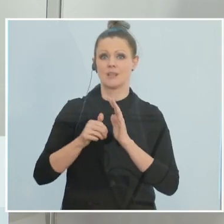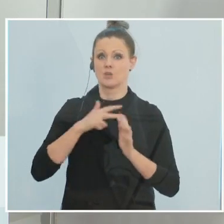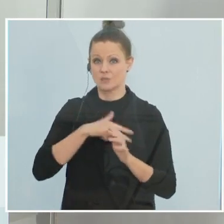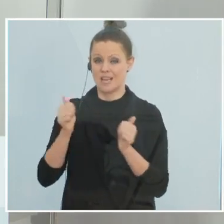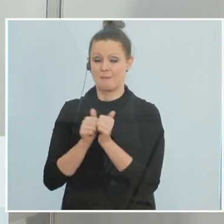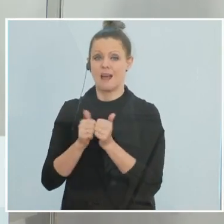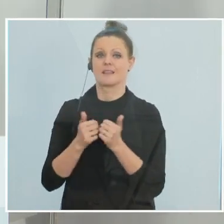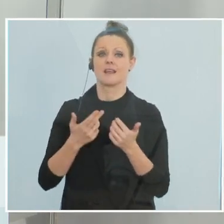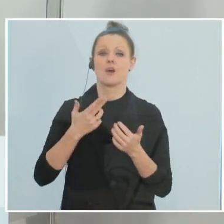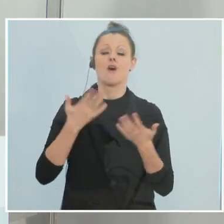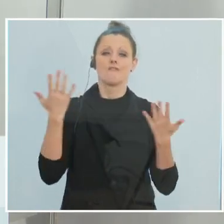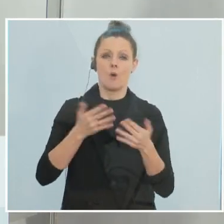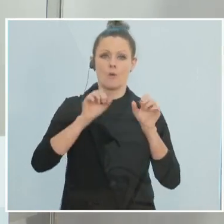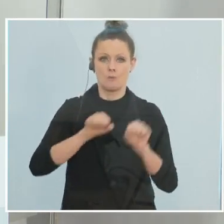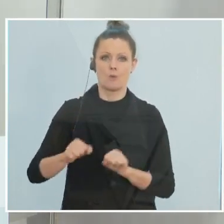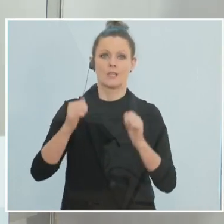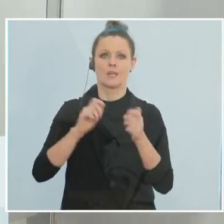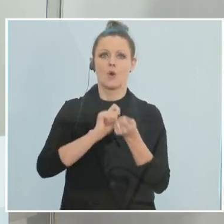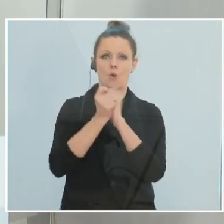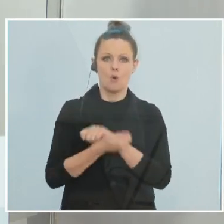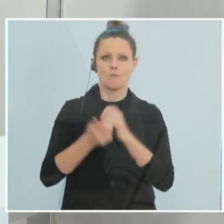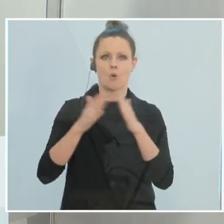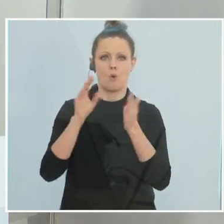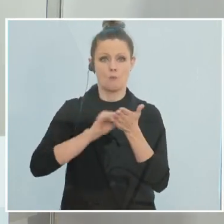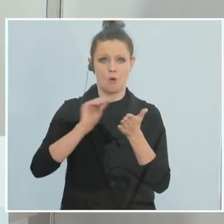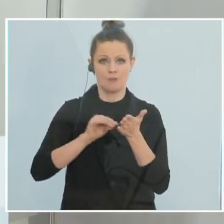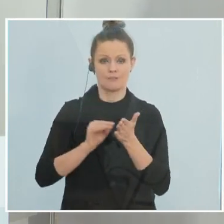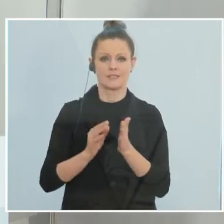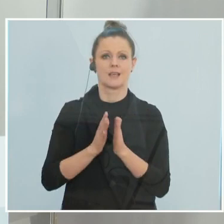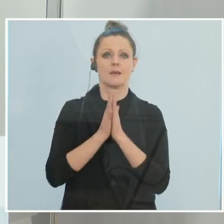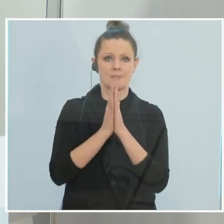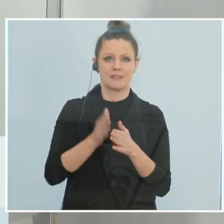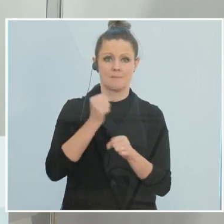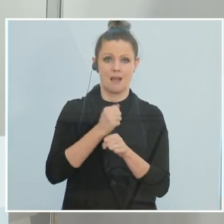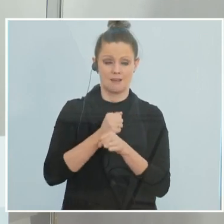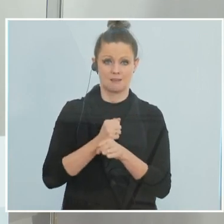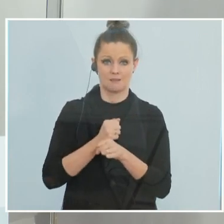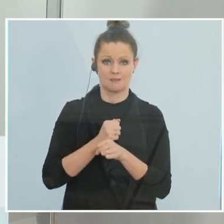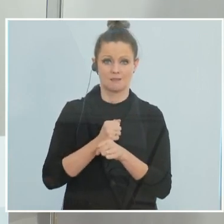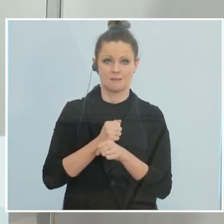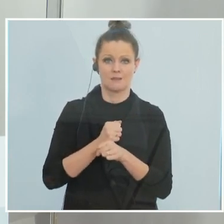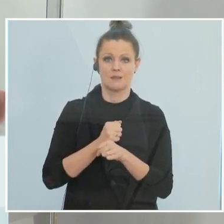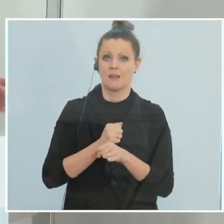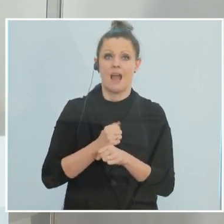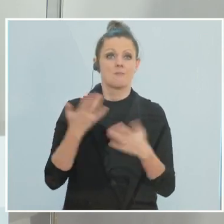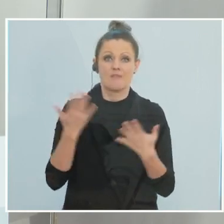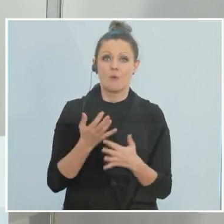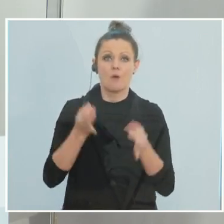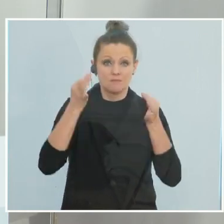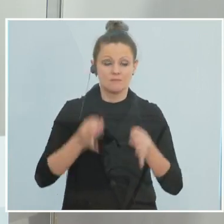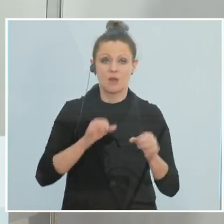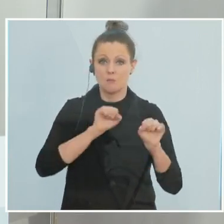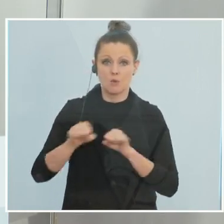dort, wo es möglich ist, auf Homeoffice zu setzen, aber wo es möglich ist und wo nicht, das sind